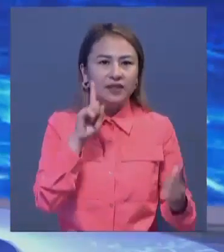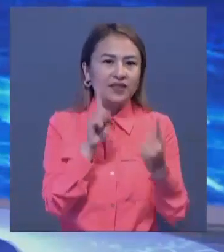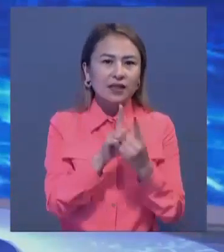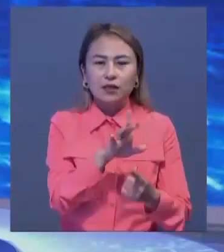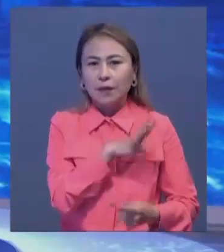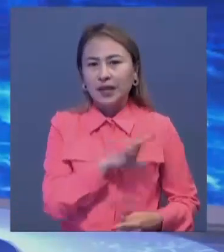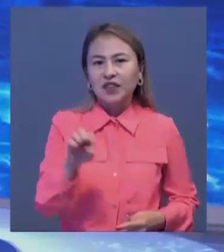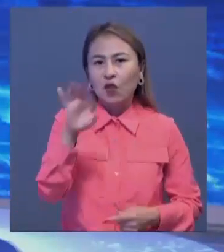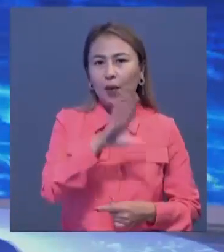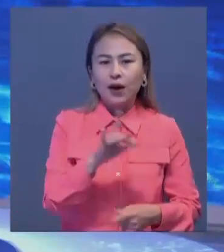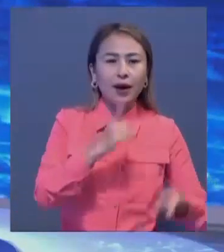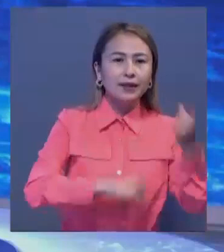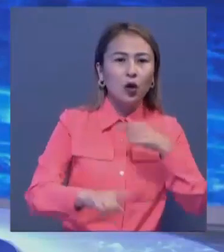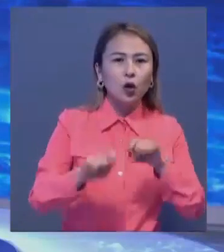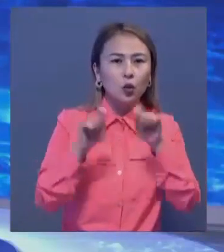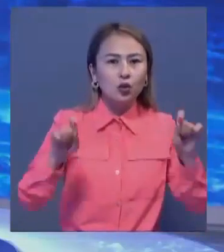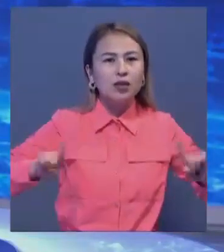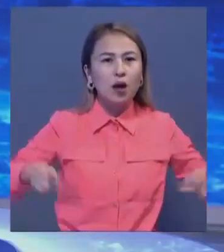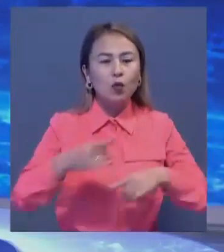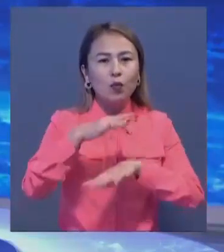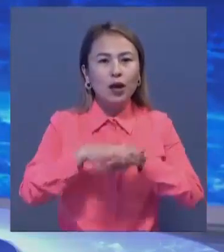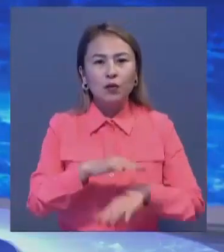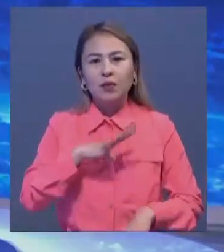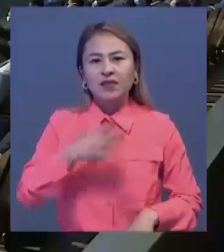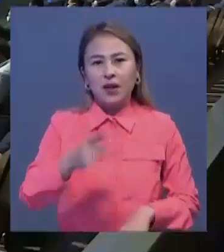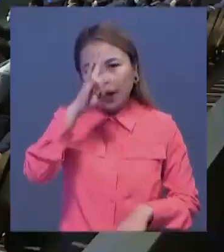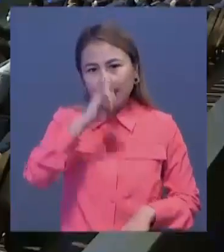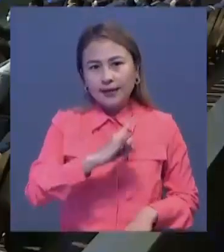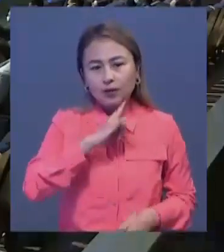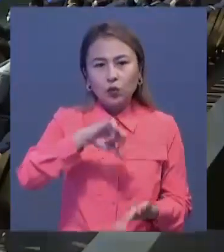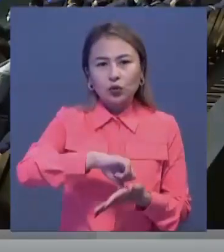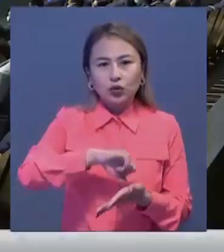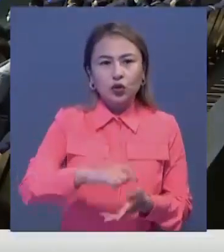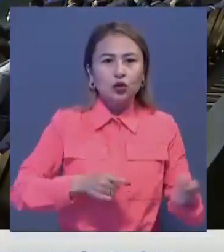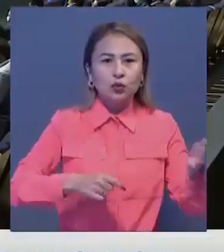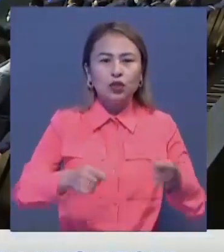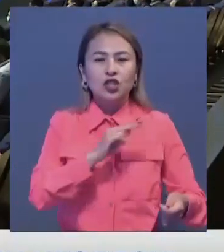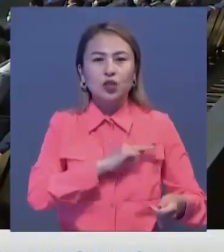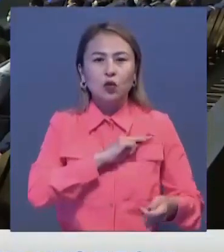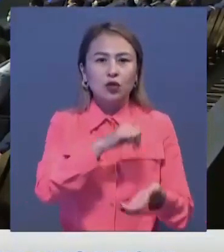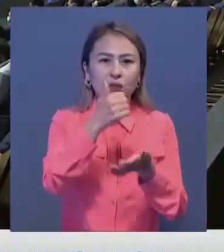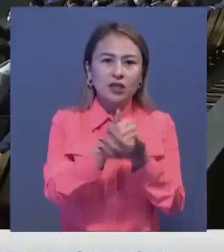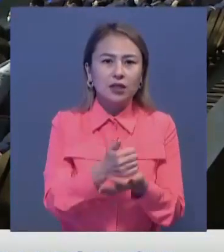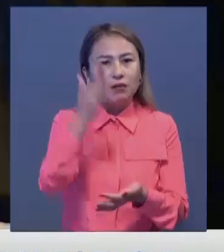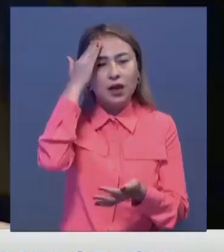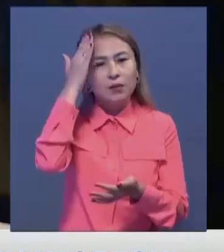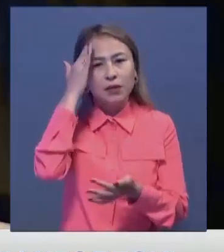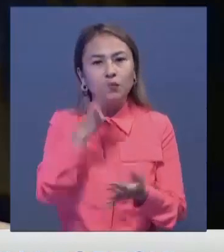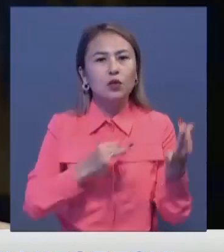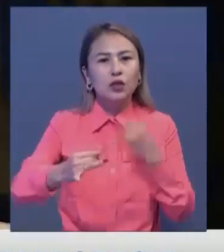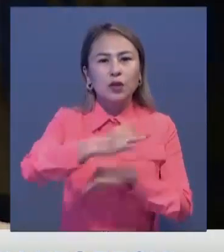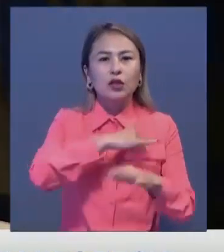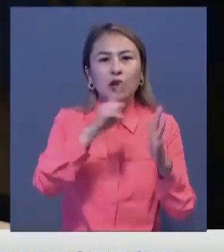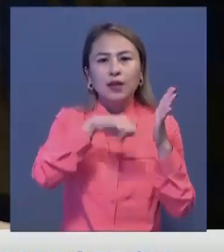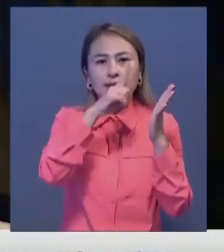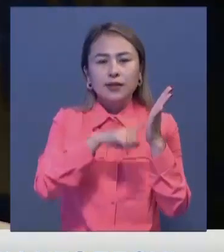кездесті. Европалық қайтағыру және Даму Банкіның бұрынға түріғасы Қазақстанда атқарып жүрген жұмысы және көшбашылық қабілетімен